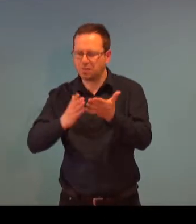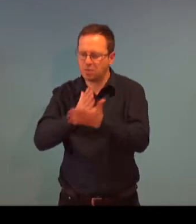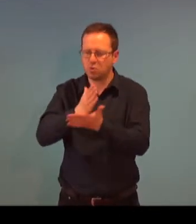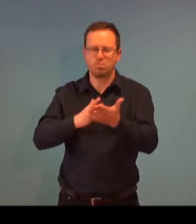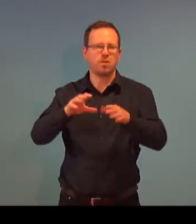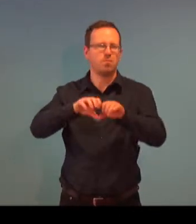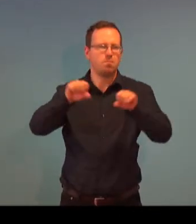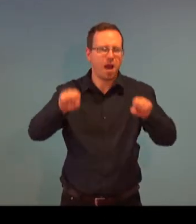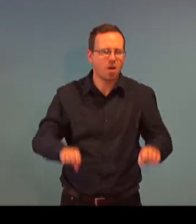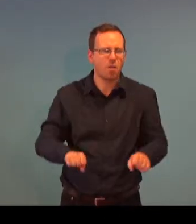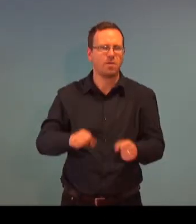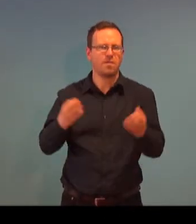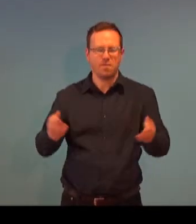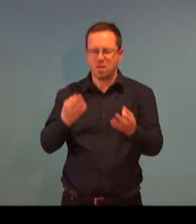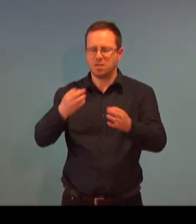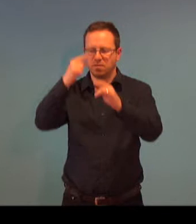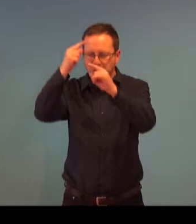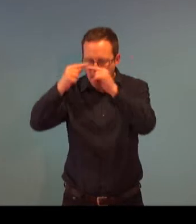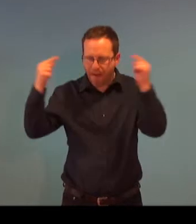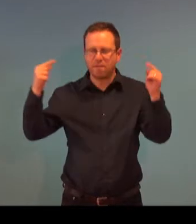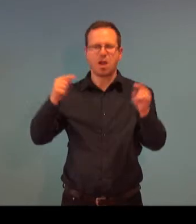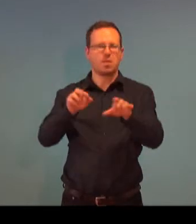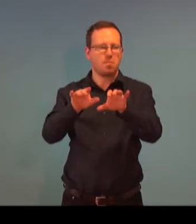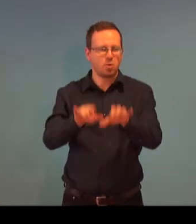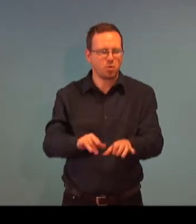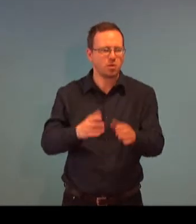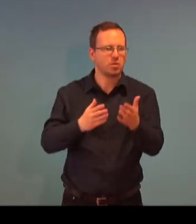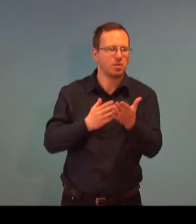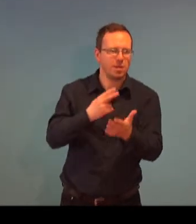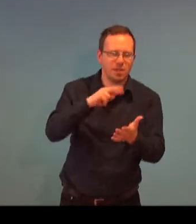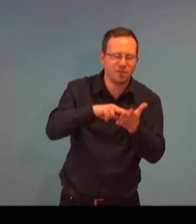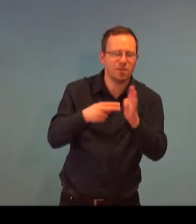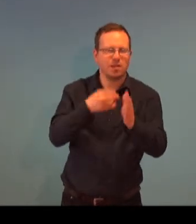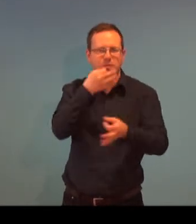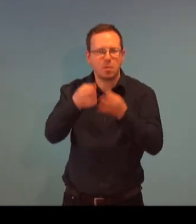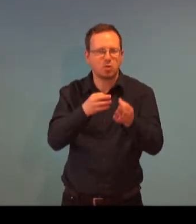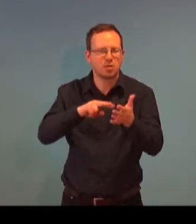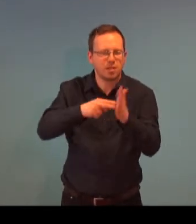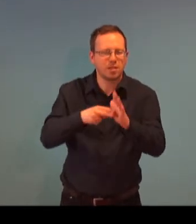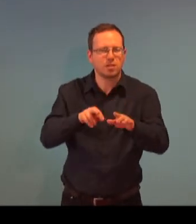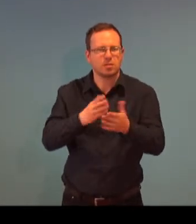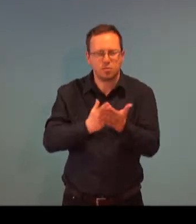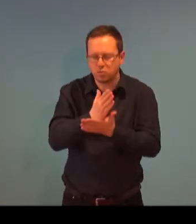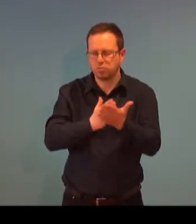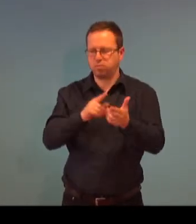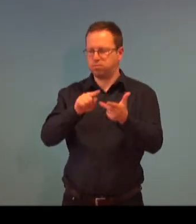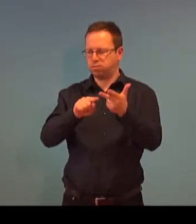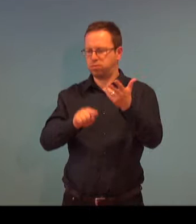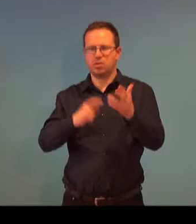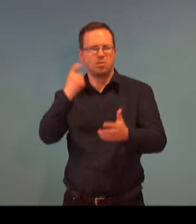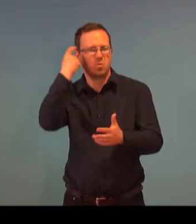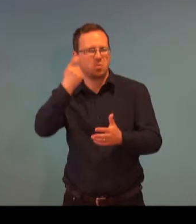administrativním činnostem, ale také službám v informačních technologiích a nově také ve vzdělávání.